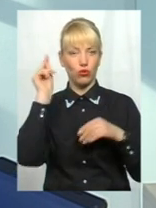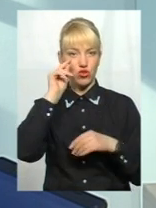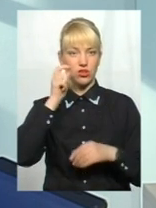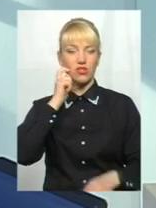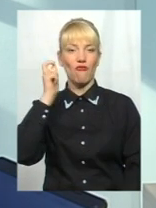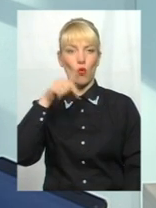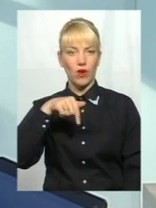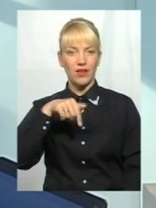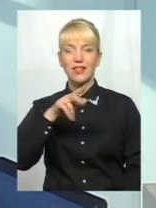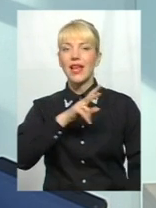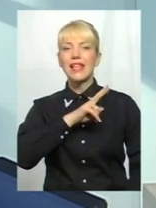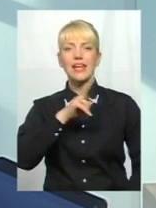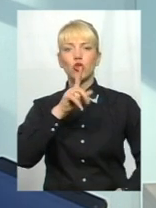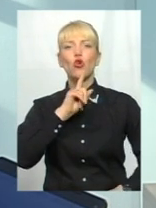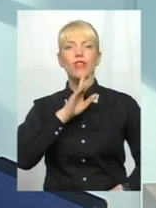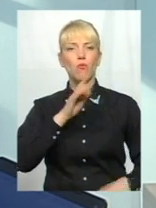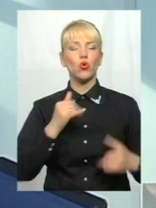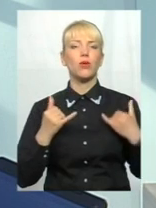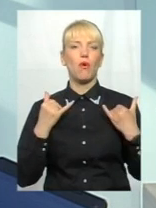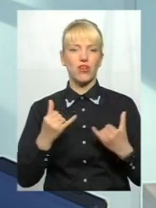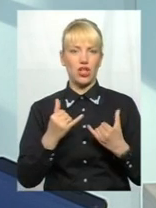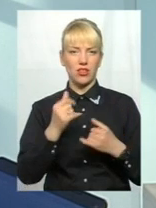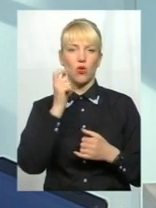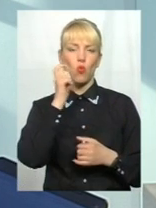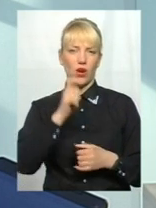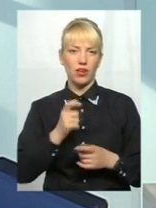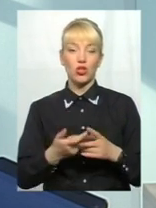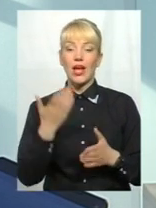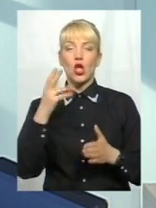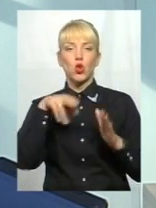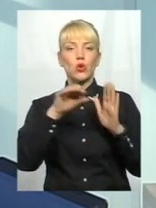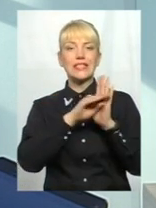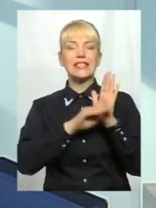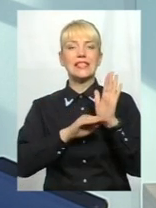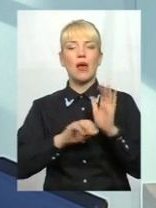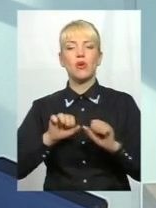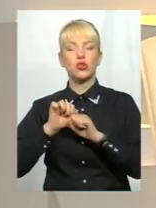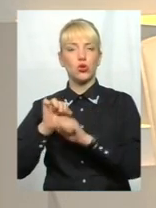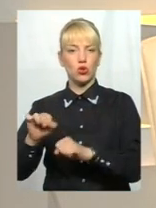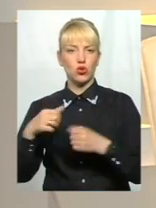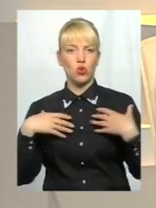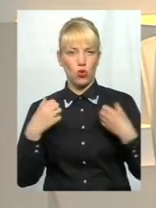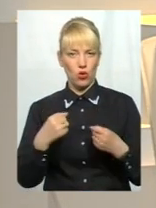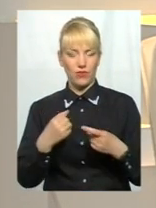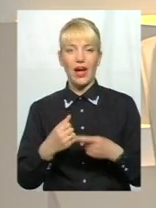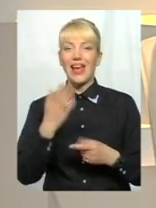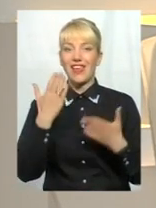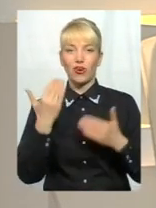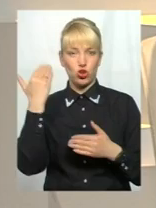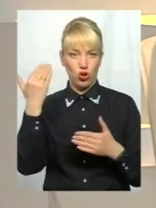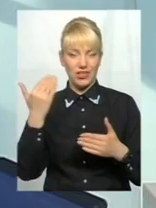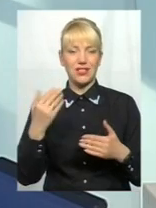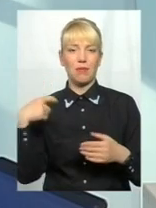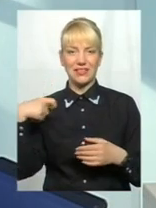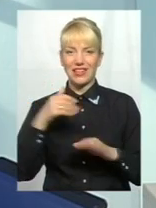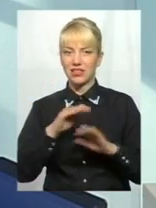ніхто не буде поважати освіту. До системи охорони здоров'я, якщо лікуватися не будуть вони в Україні, то ніхто їх не буде поважати і так далі. Тобто, це